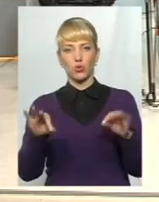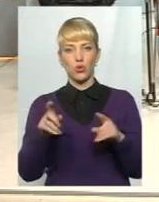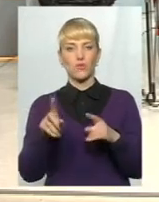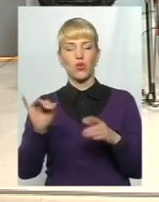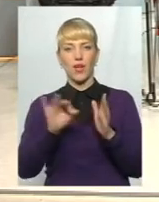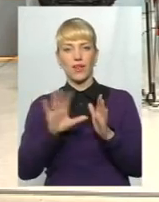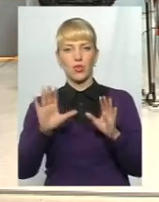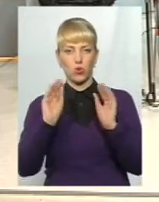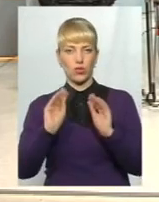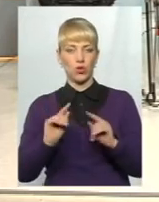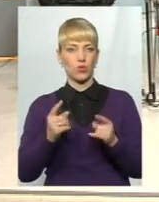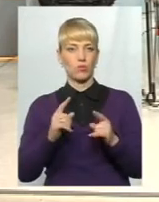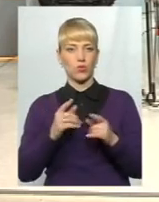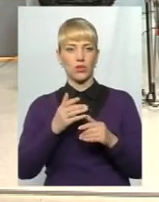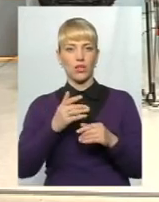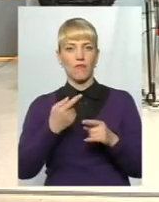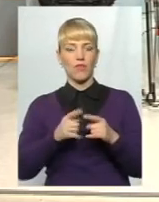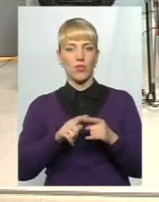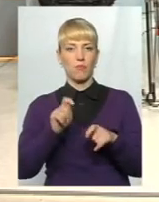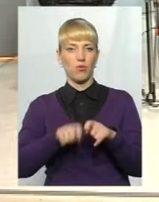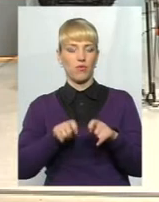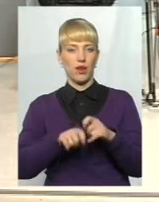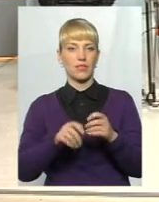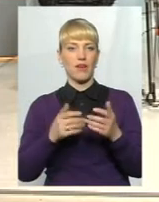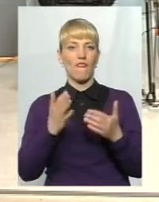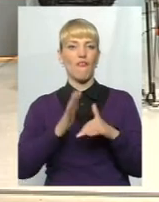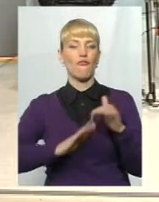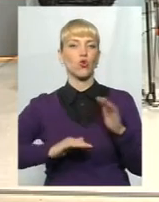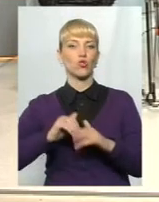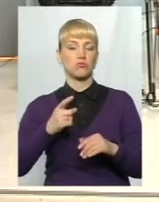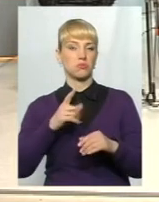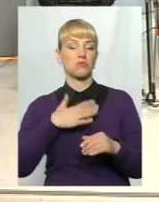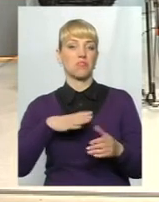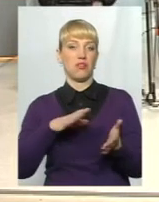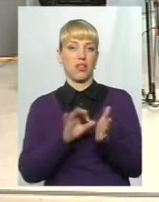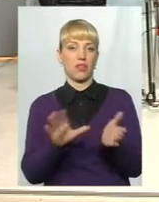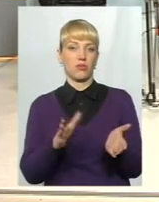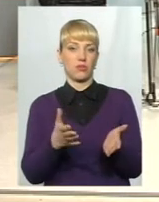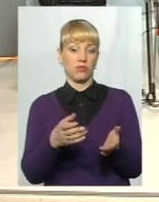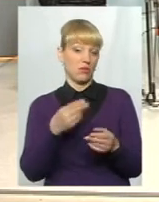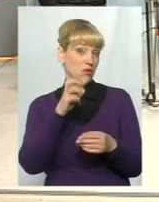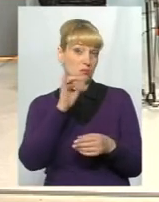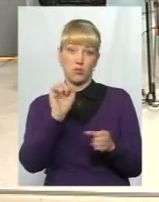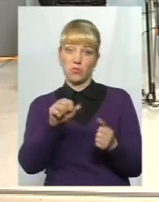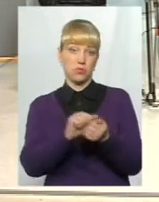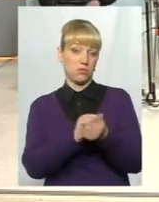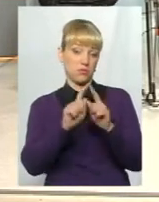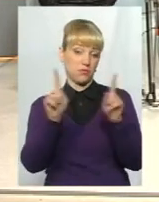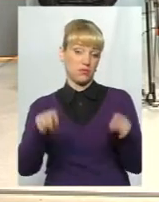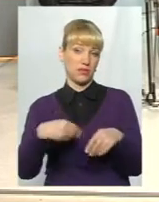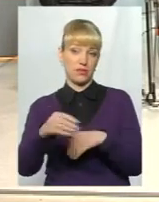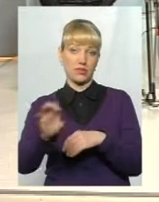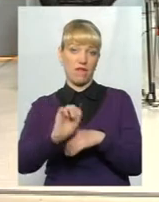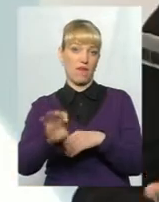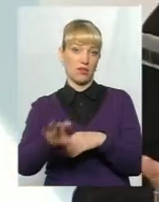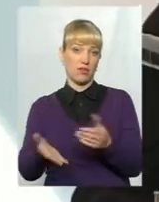декларацій. А от чому вони перевіряються вручну? Навіщо тоді електронні? Можна було здавати всім паперові, і нічого нового не сталося.